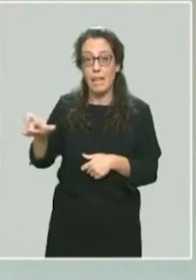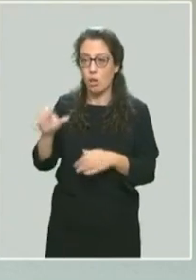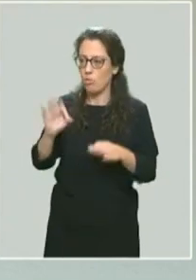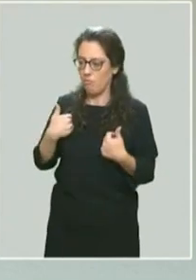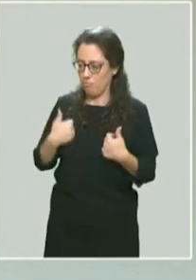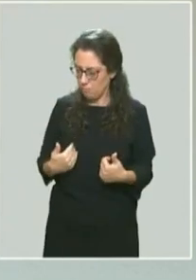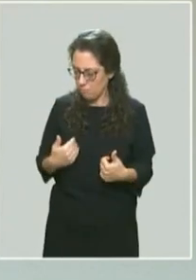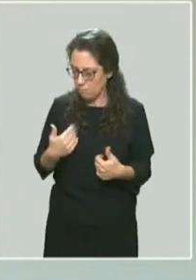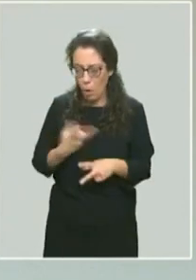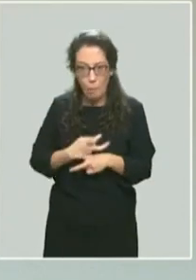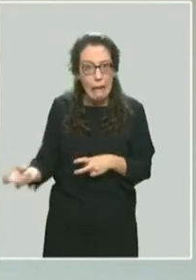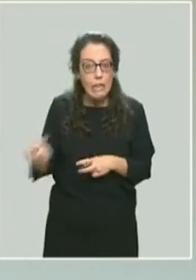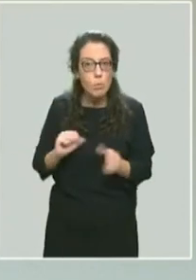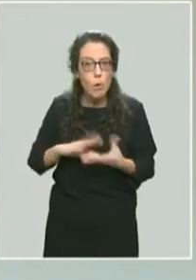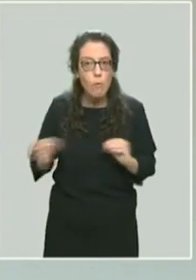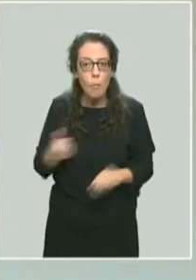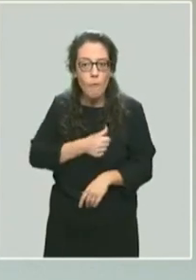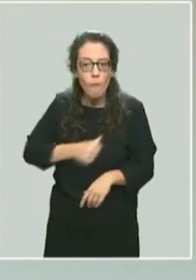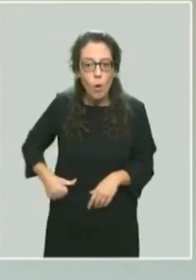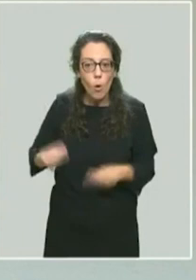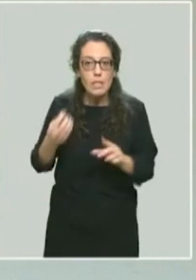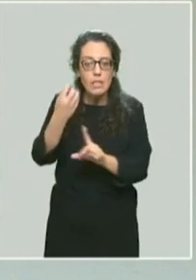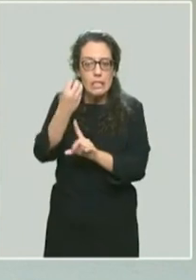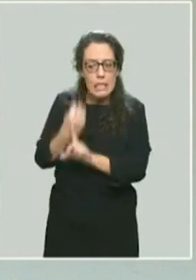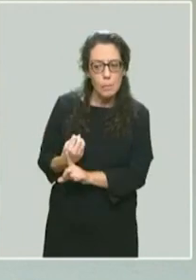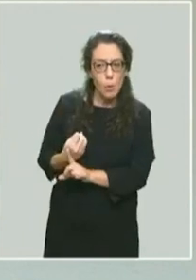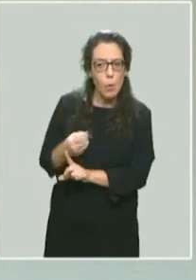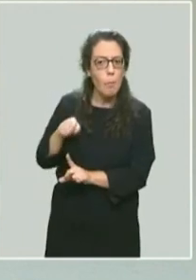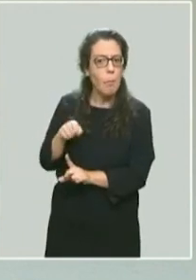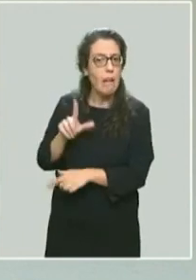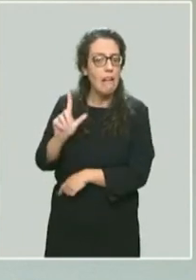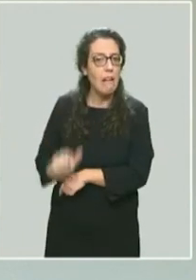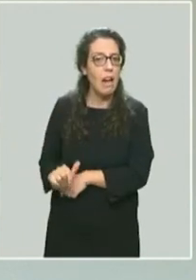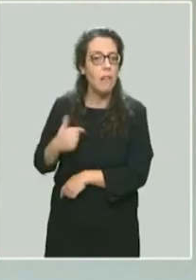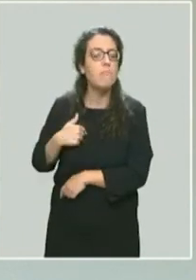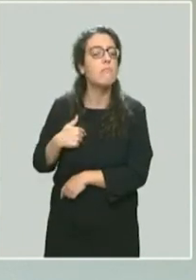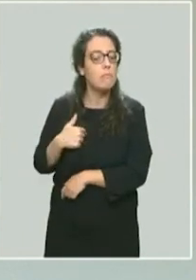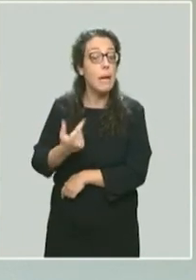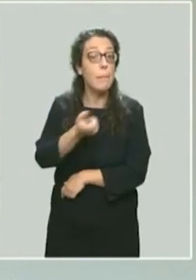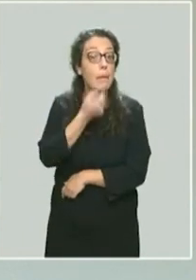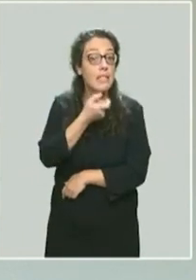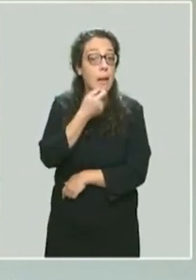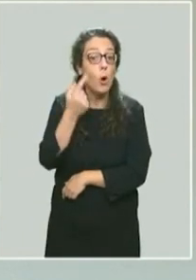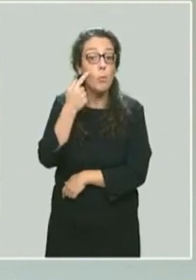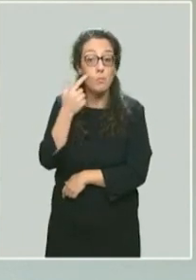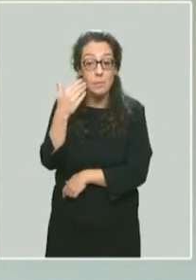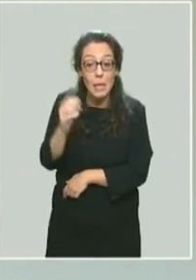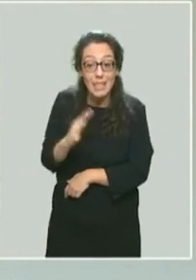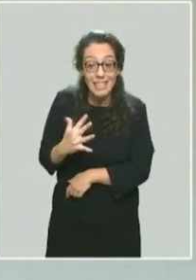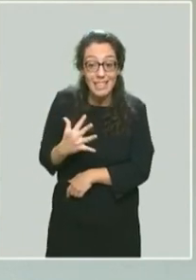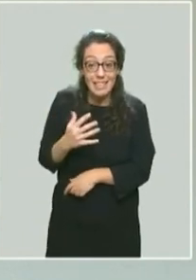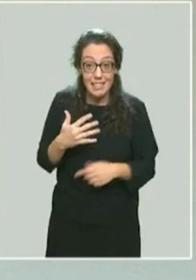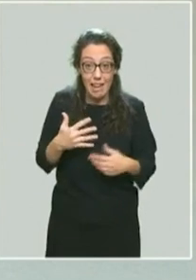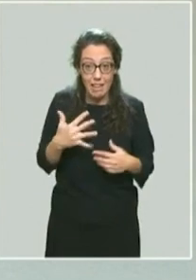à risque de forme grave et qui présentent des symptômes, une forme symptomatique de Covid, ce médicament, s'il est administré dans les cinq premiers jours,